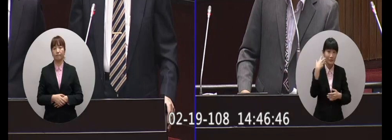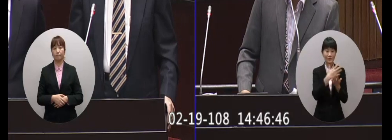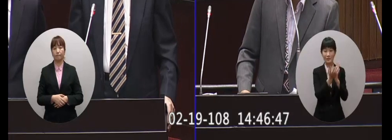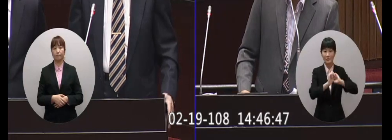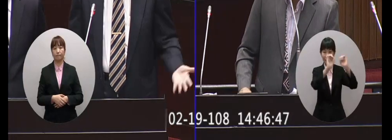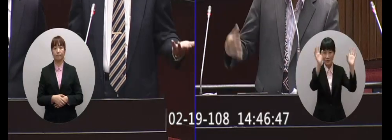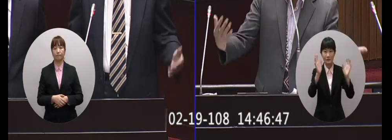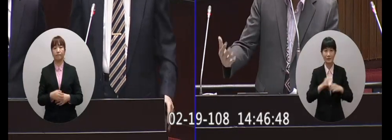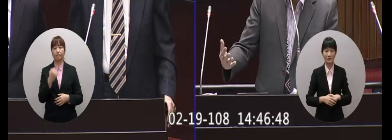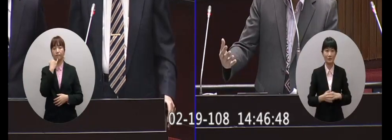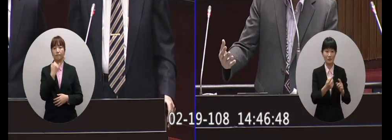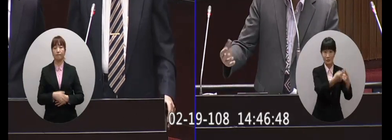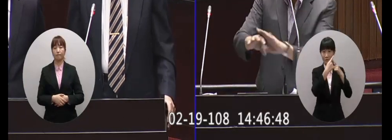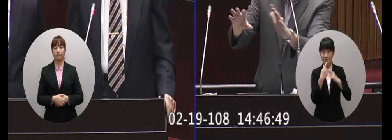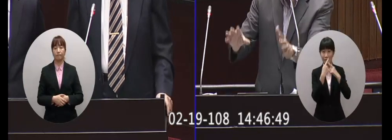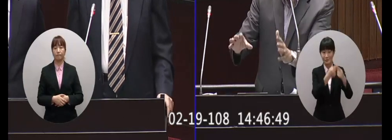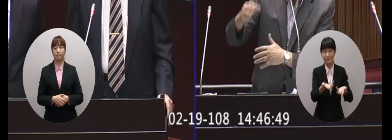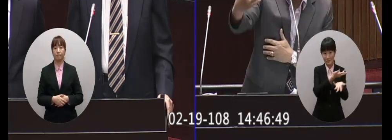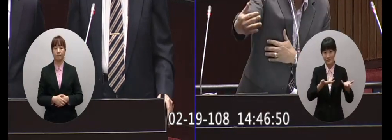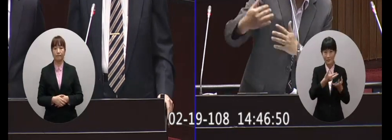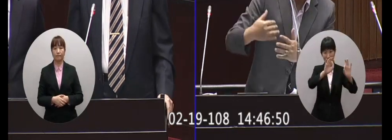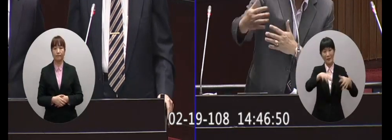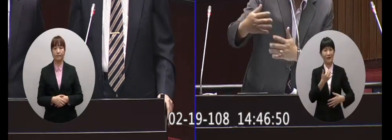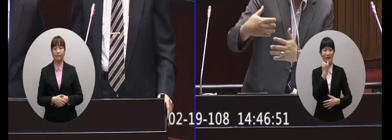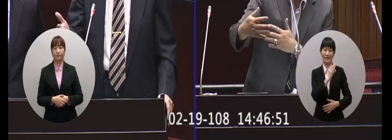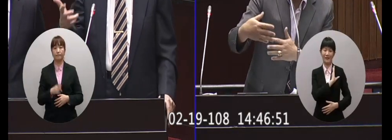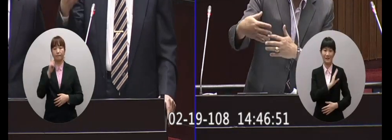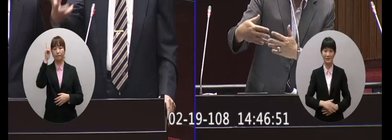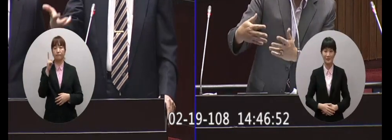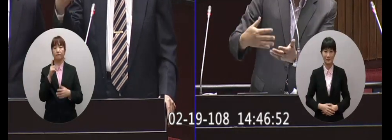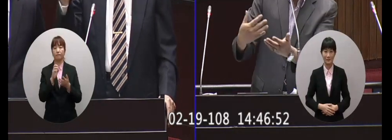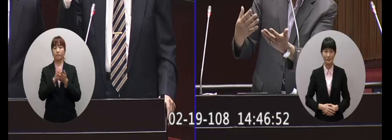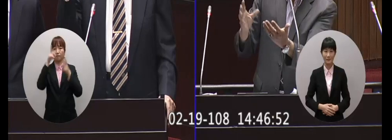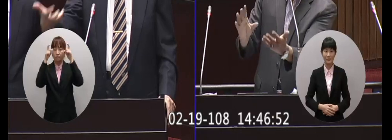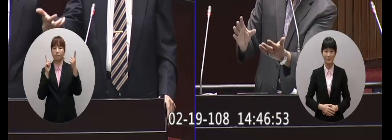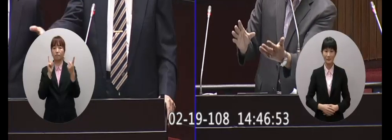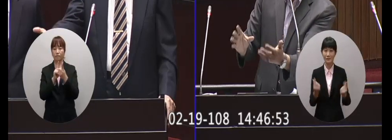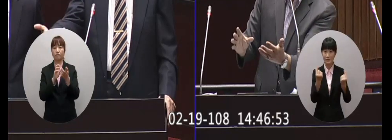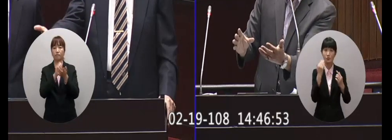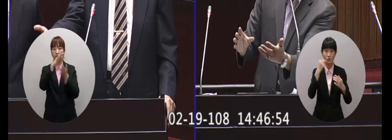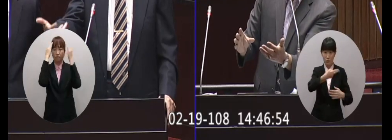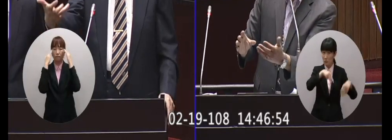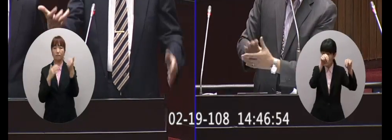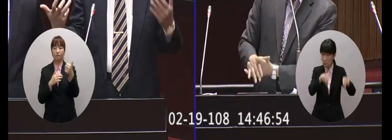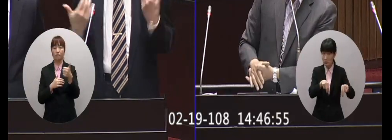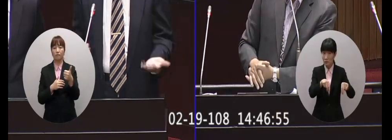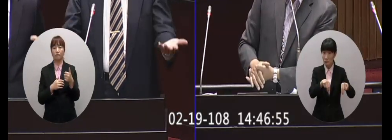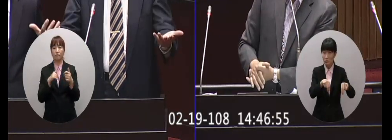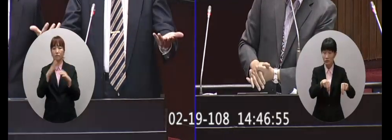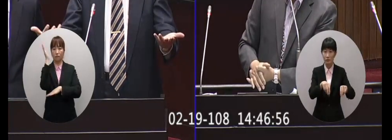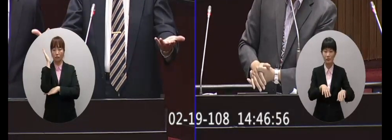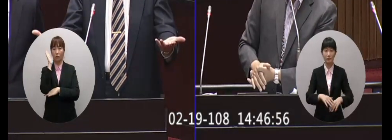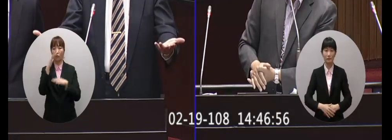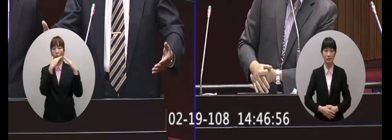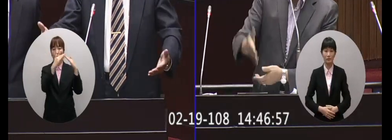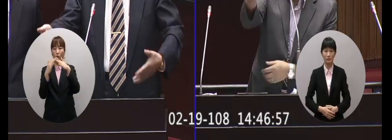人要進得來大家才能發大財那這個如果他跟地方我上次去高雄跟韓國瑜談的時候我說政府